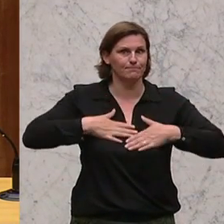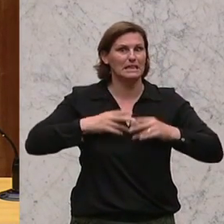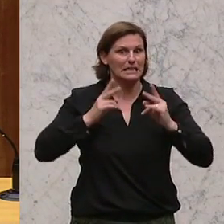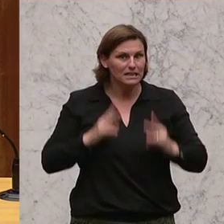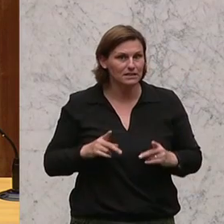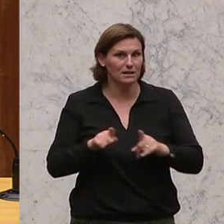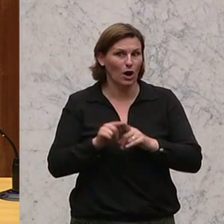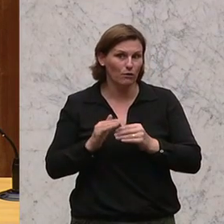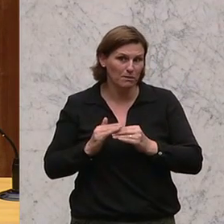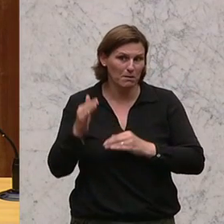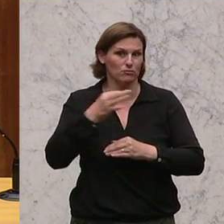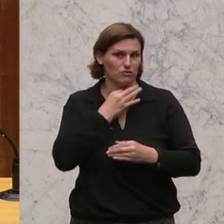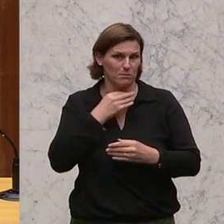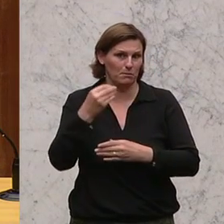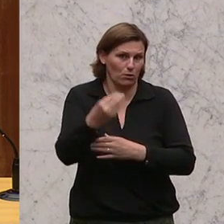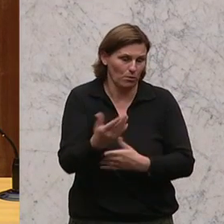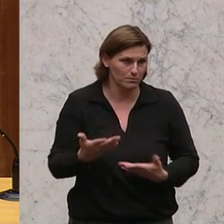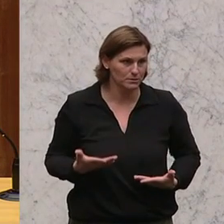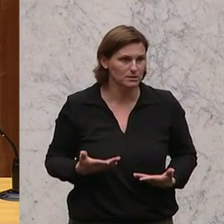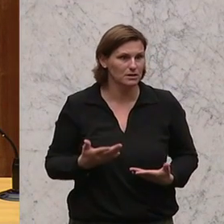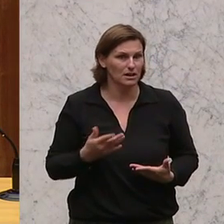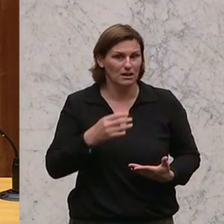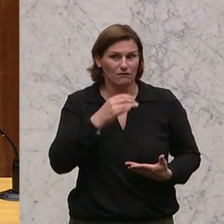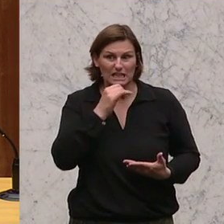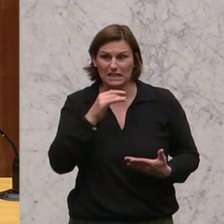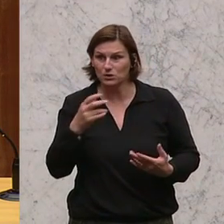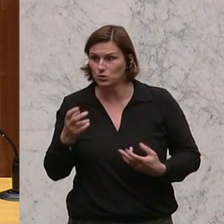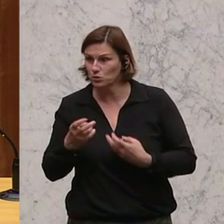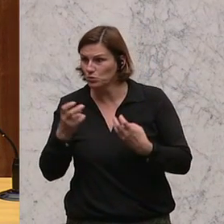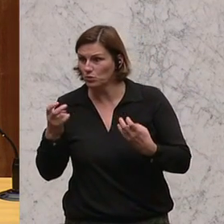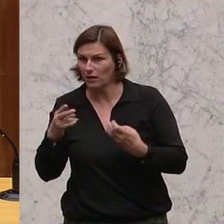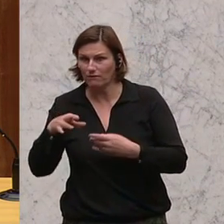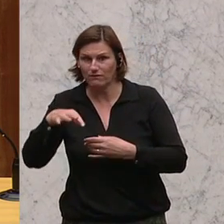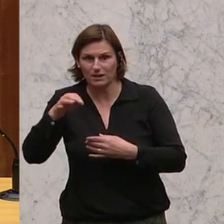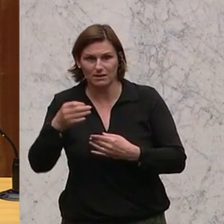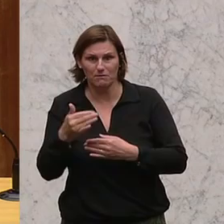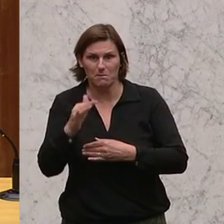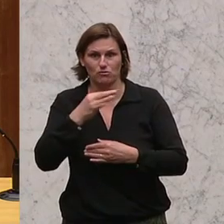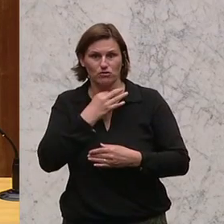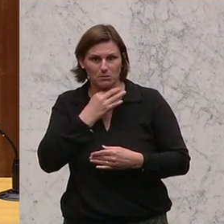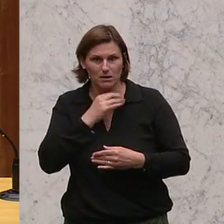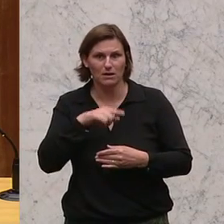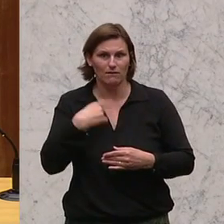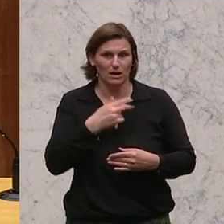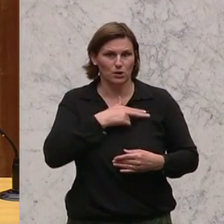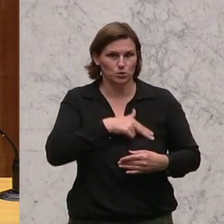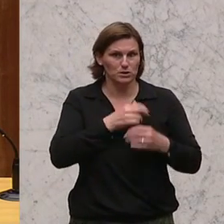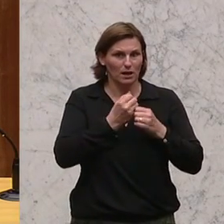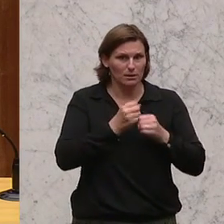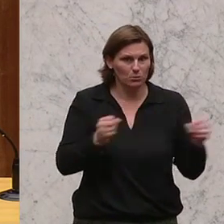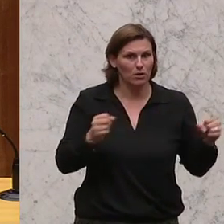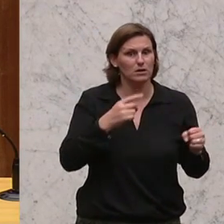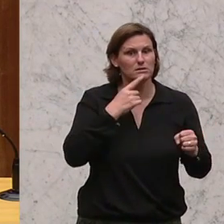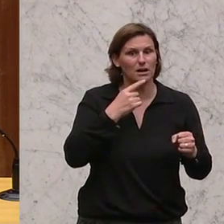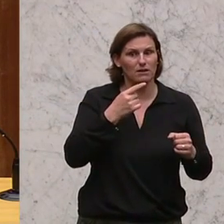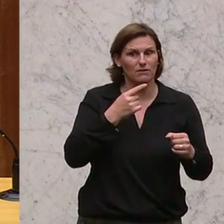auch mit Mehrheit haben zu tun. Und nachdem sich keine Mehrheit für Steger hier gefunden hat, haben wir Sozialdemokraten gesagt, wenn der Beste keine